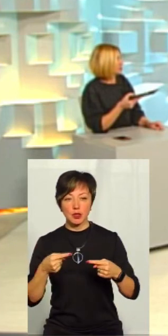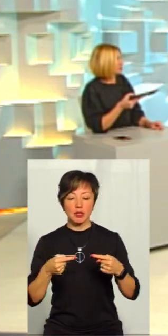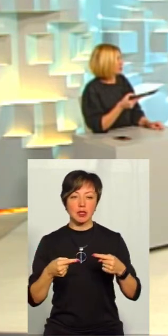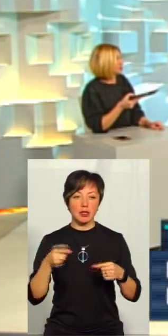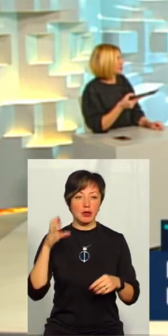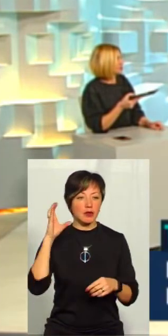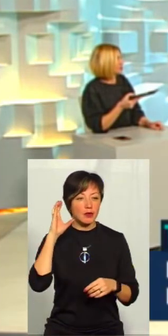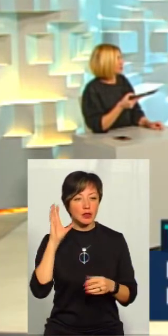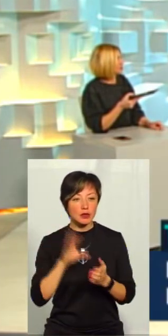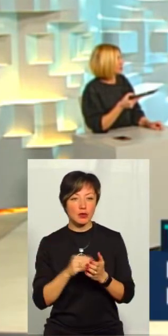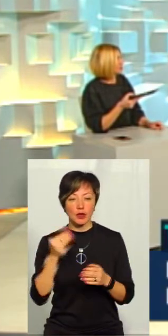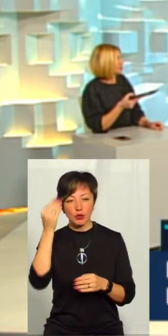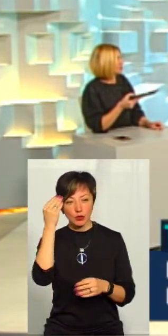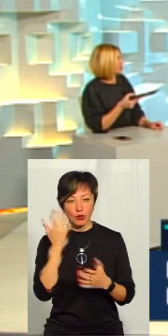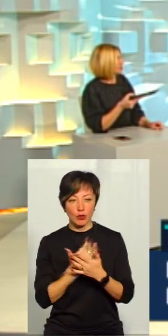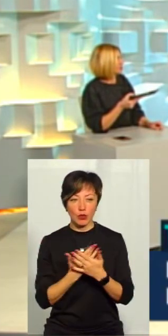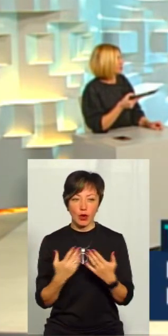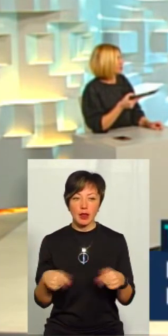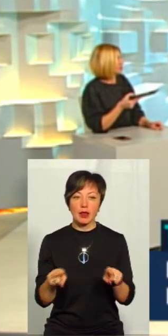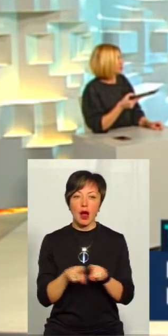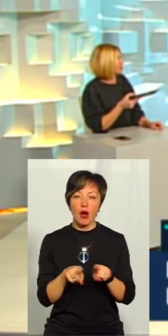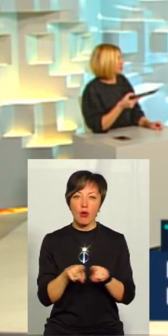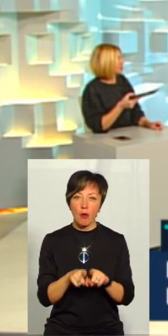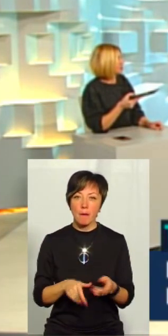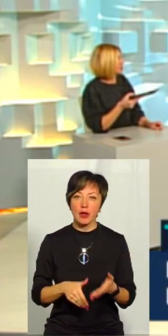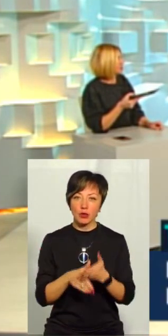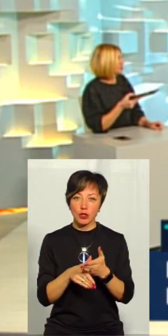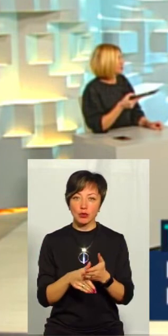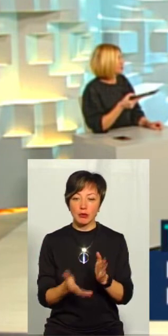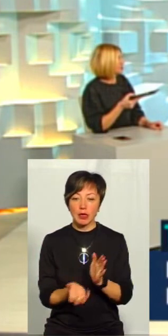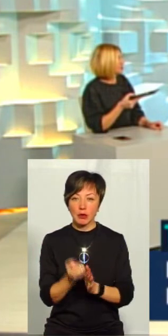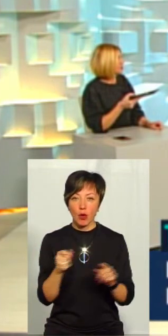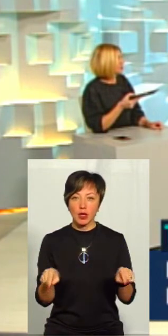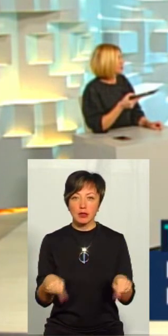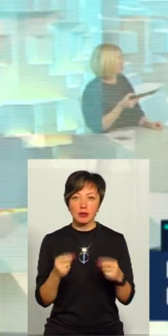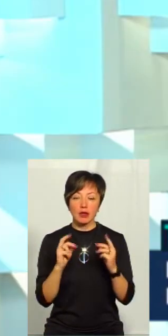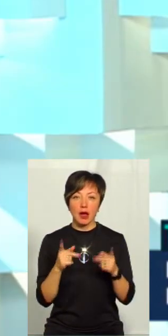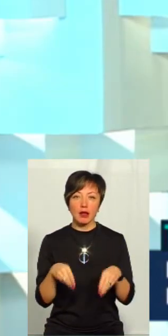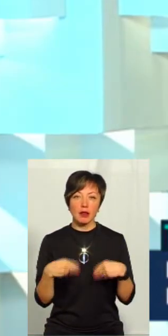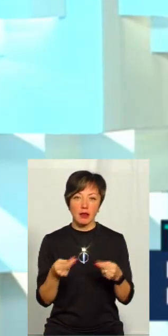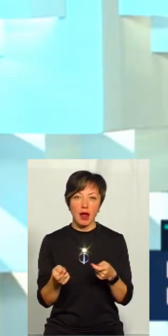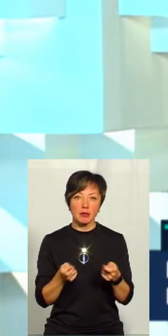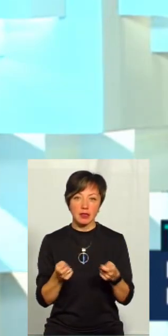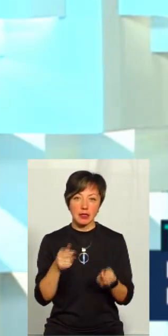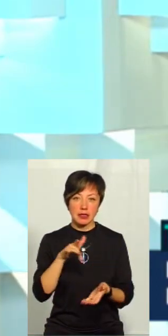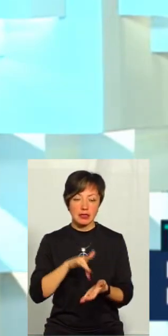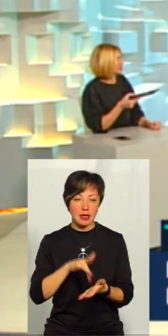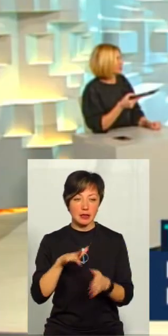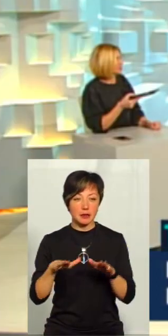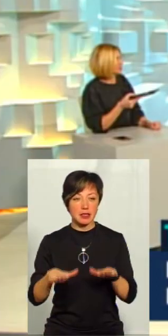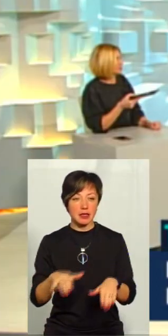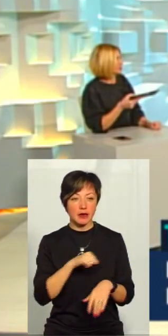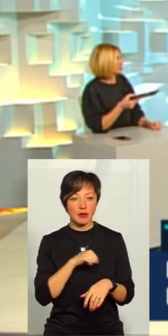вислухали вже скільки думок. Мабуть, таку методичну підтримку організаційну, як надавали і адміністрації, Центр